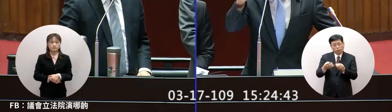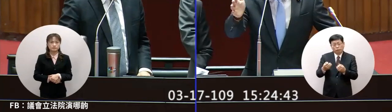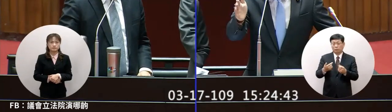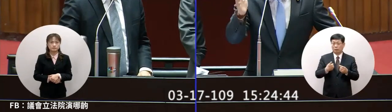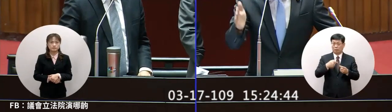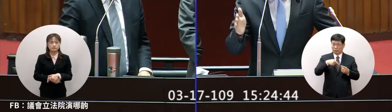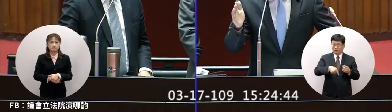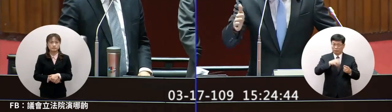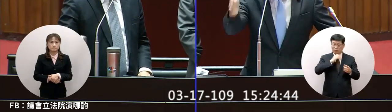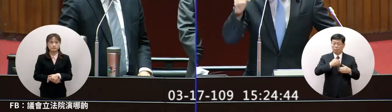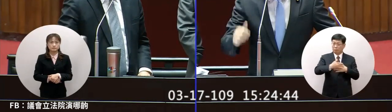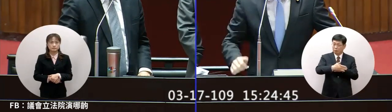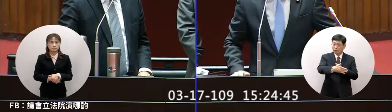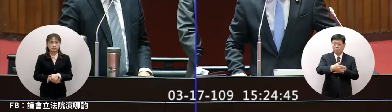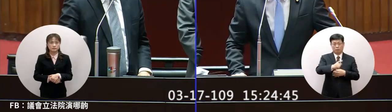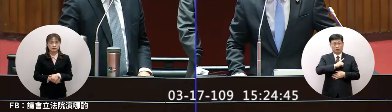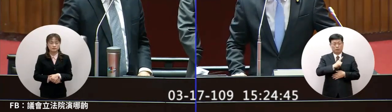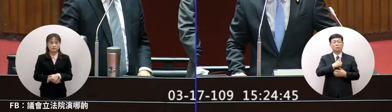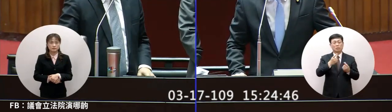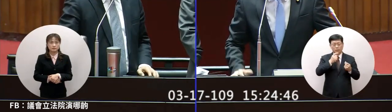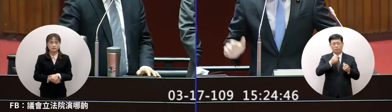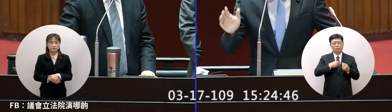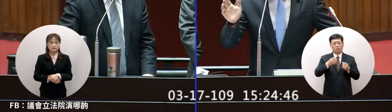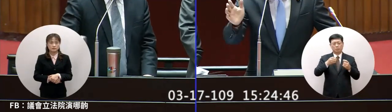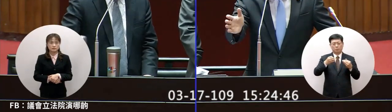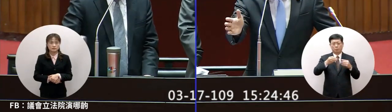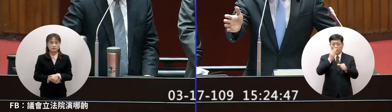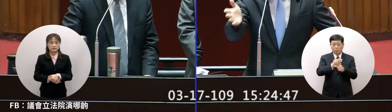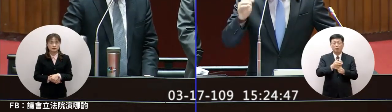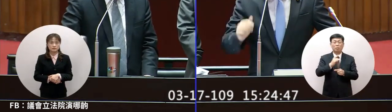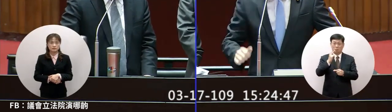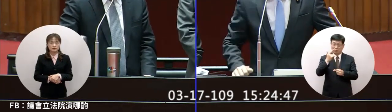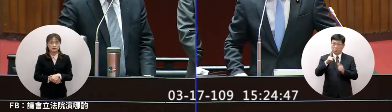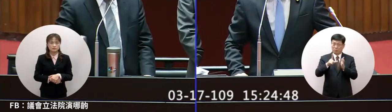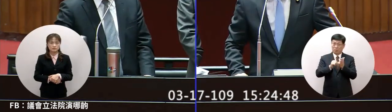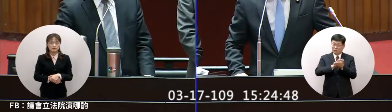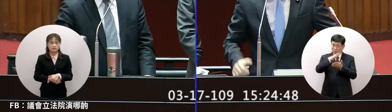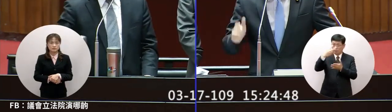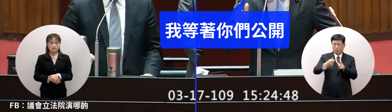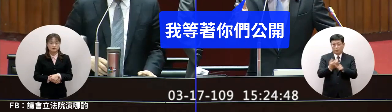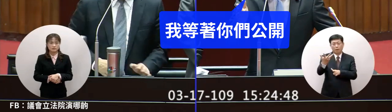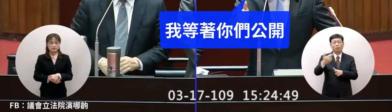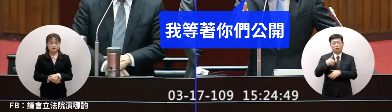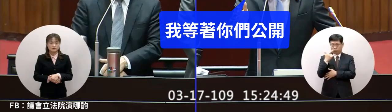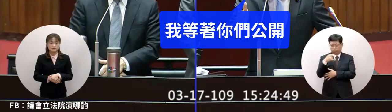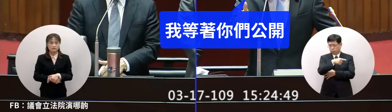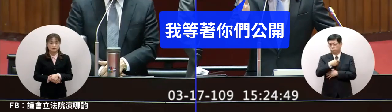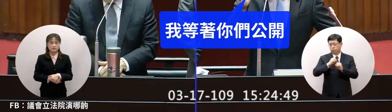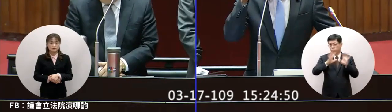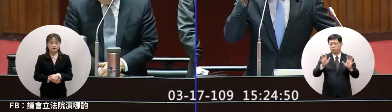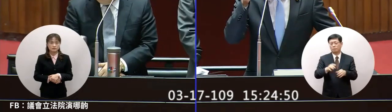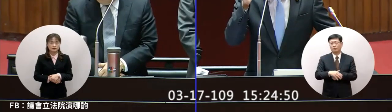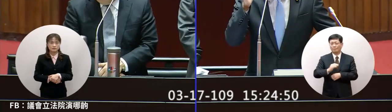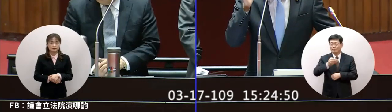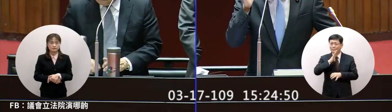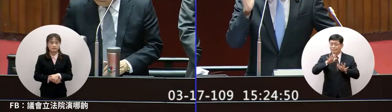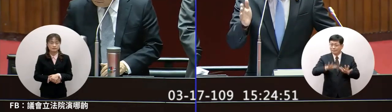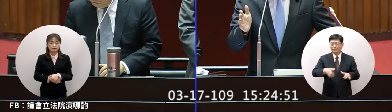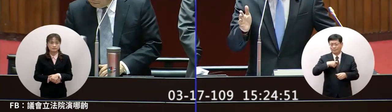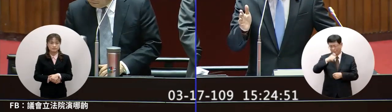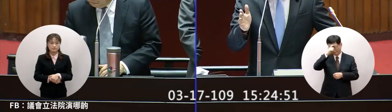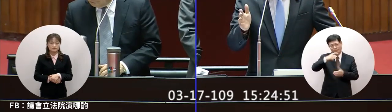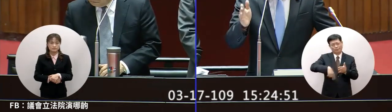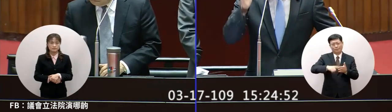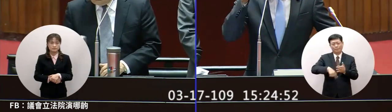你們剛剛說這個協商的過程你們都還在進行等到適當的時候就要對國會公開我等著你們公開但是我這邊的